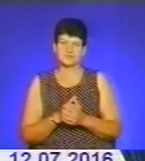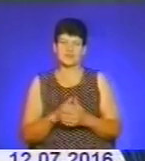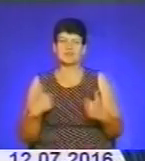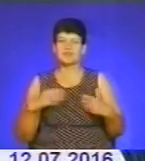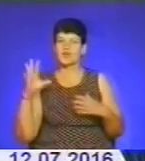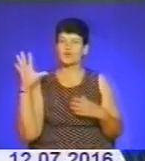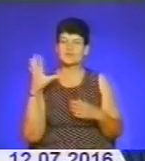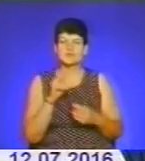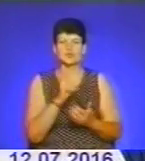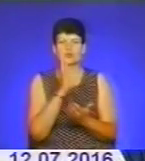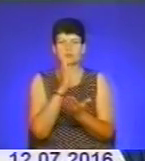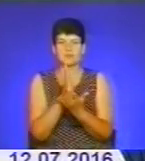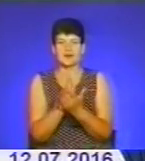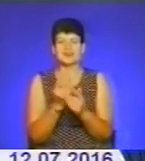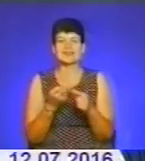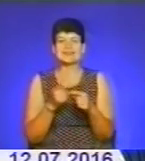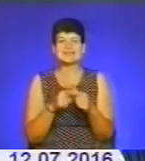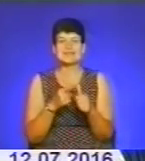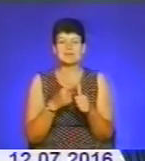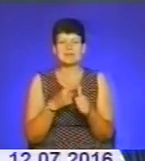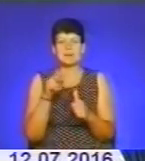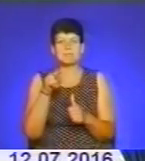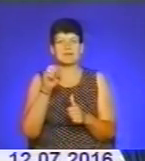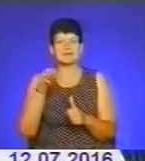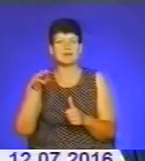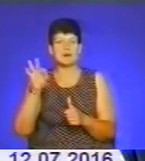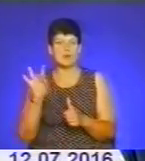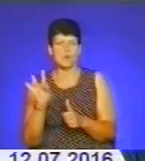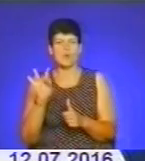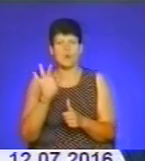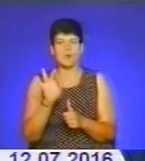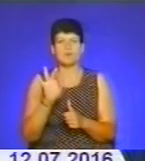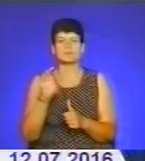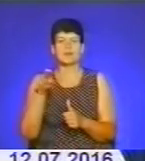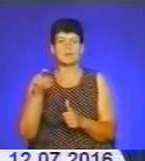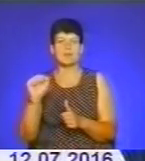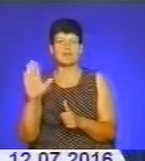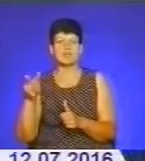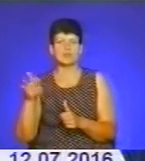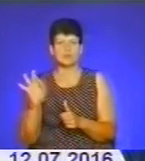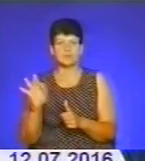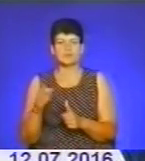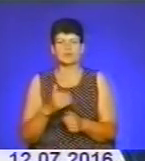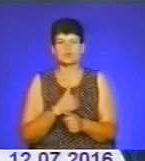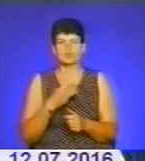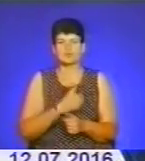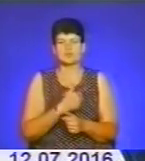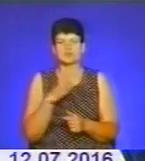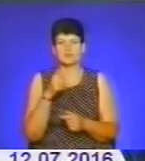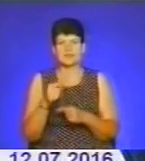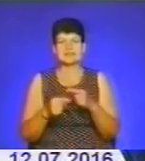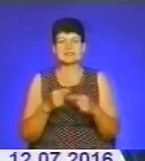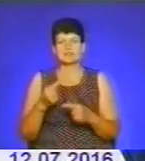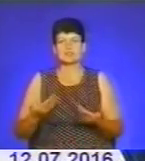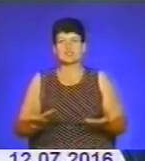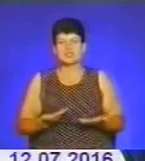носить ці чесні імена святих апостолів Петра і Павла, тому хочу побажати, щоб і ви наслідували життя святих